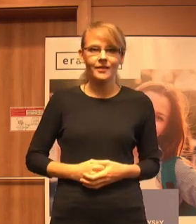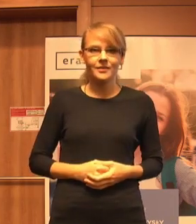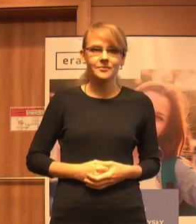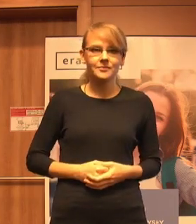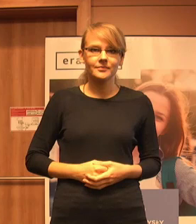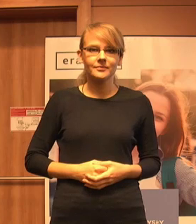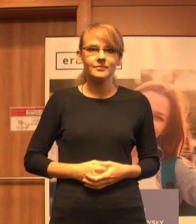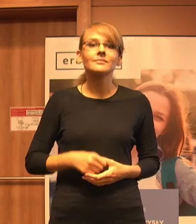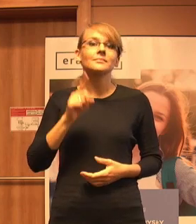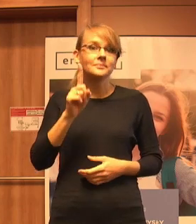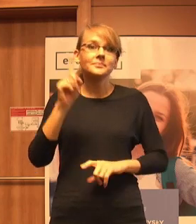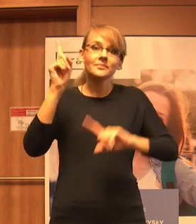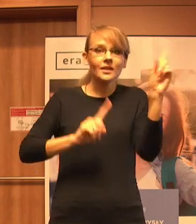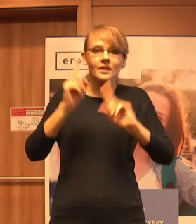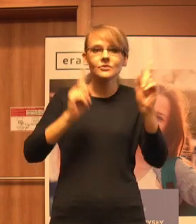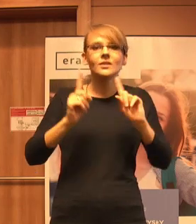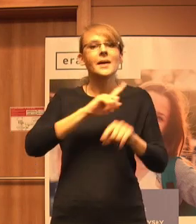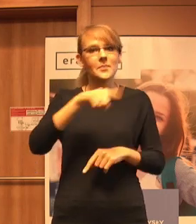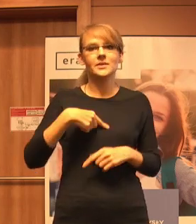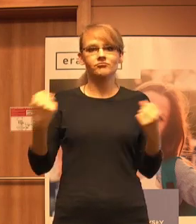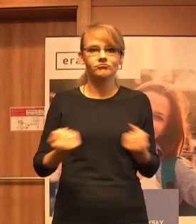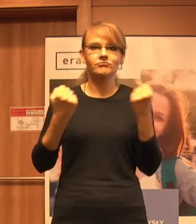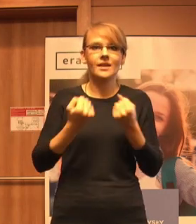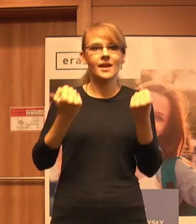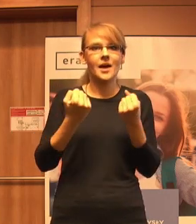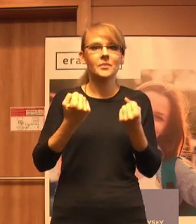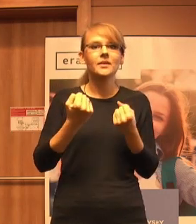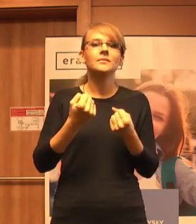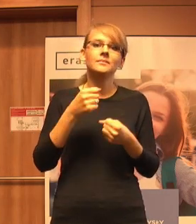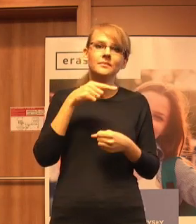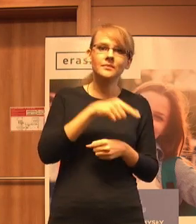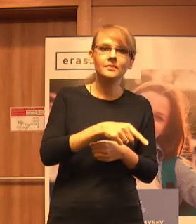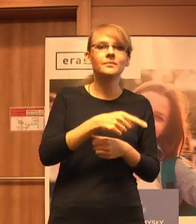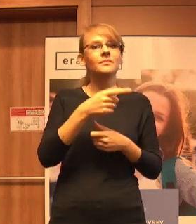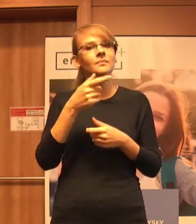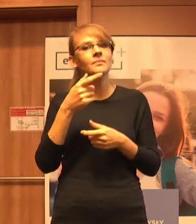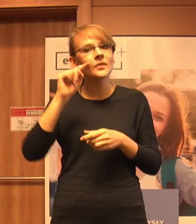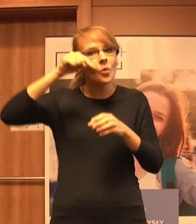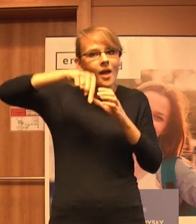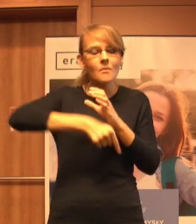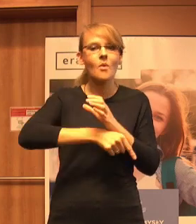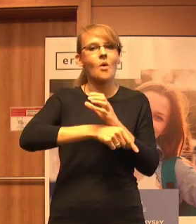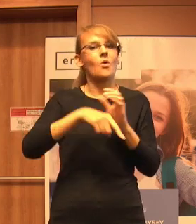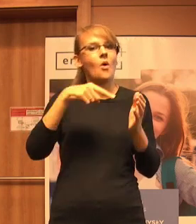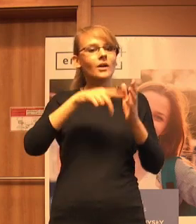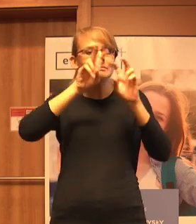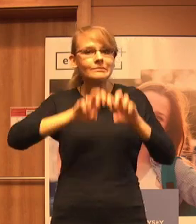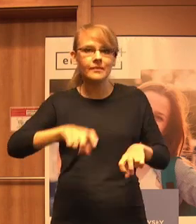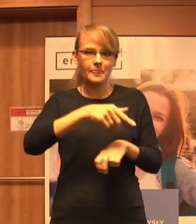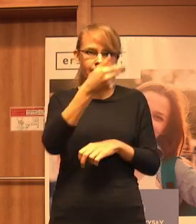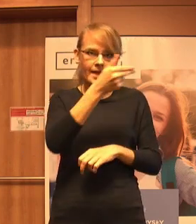organizujemy, staramy się adresować w taki bardziej dogłębny sposób tą tematykę.